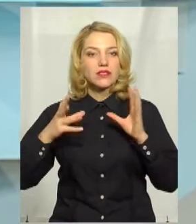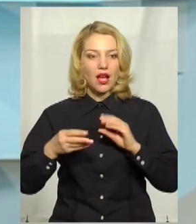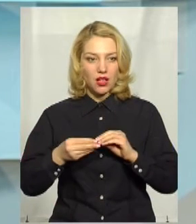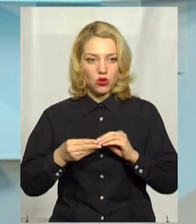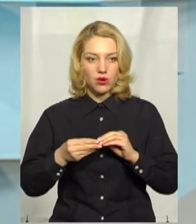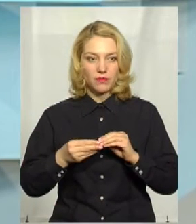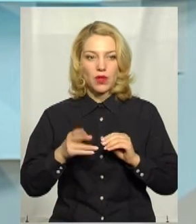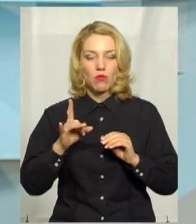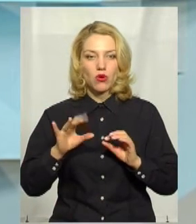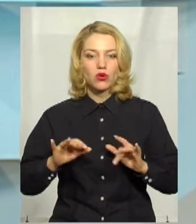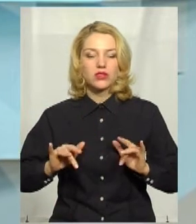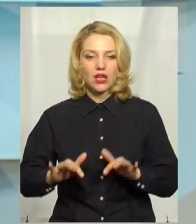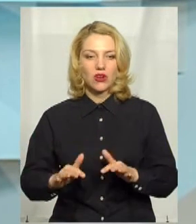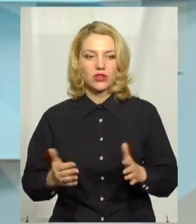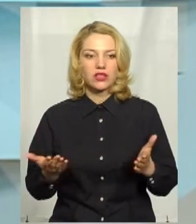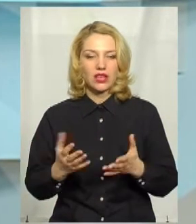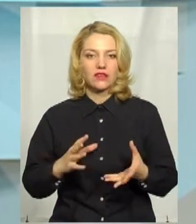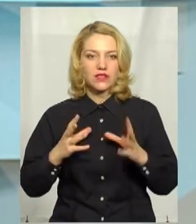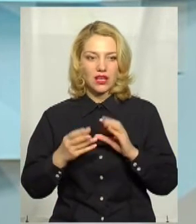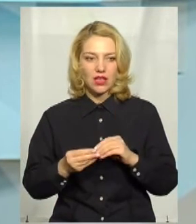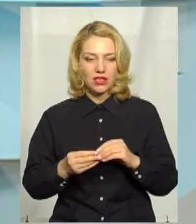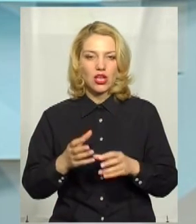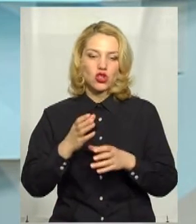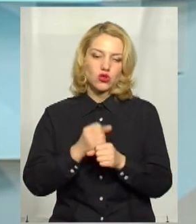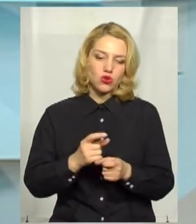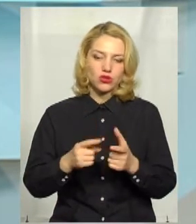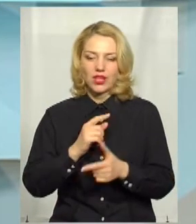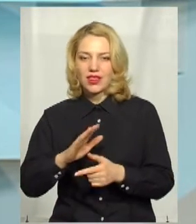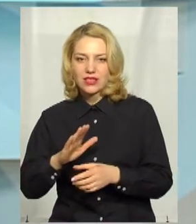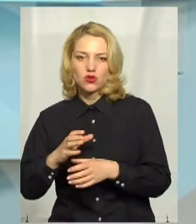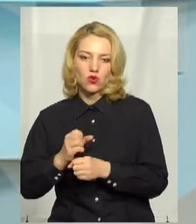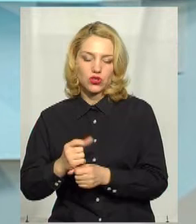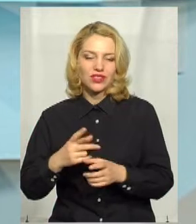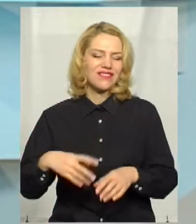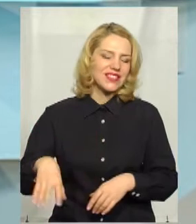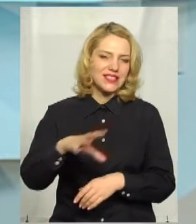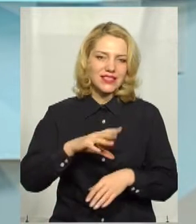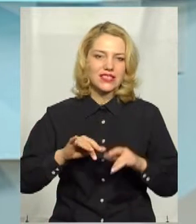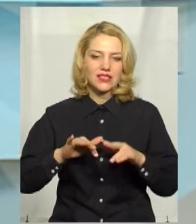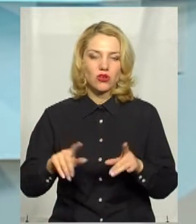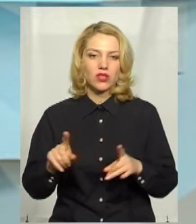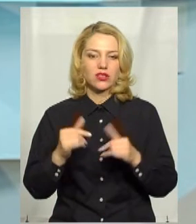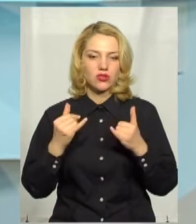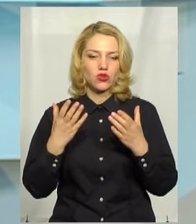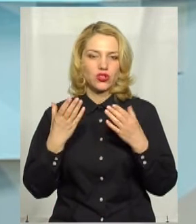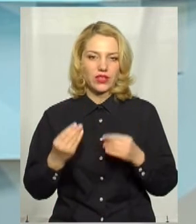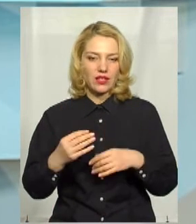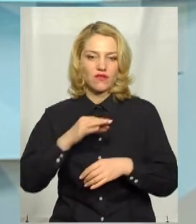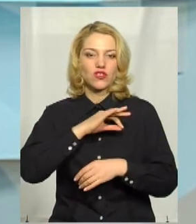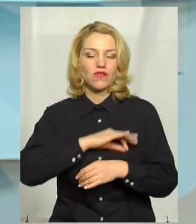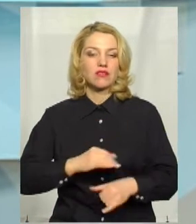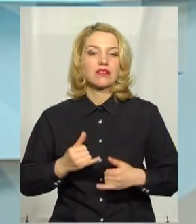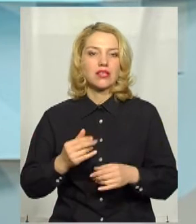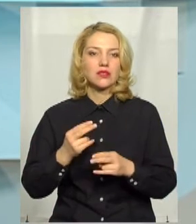про заходи, які взагалі і скорочені, і не скорочені, про всі заходи, які на сьогоднішній день вживаються для запобігання.